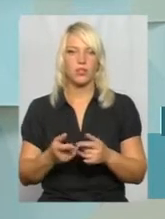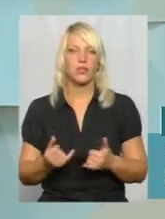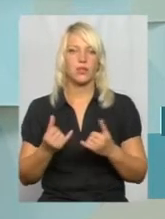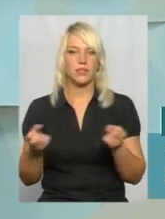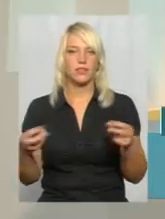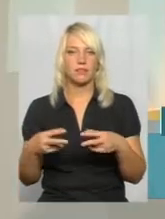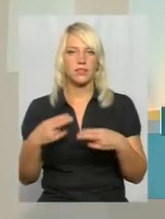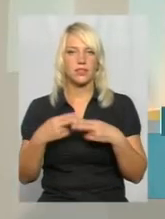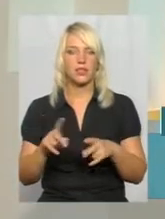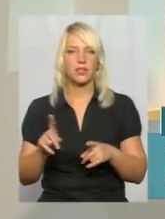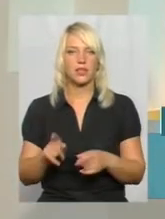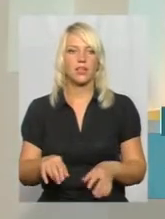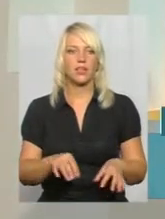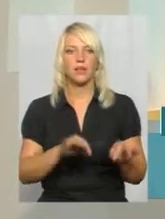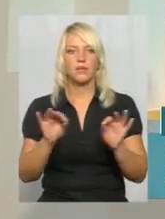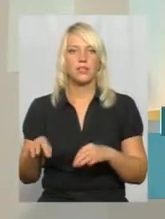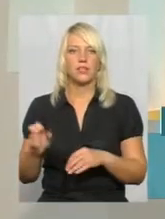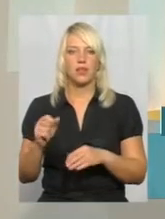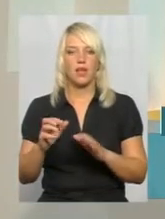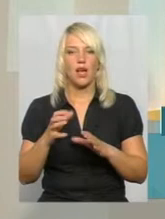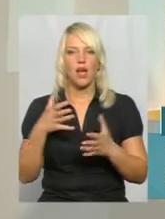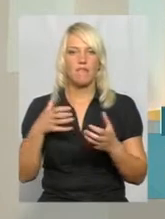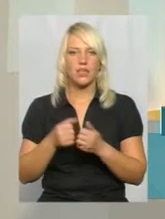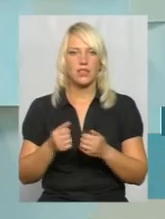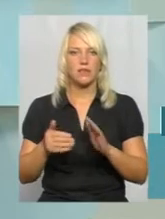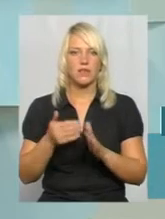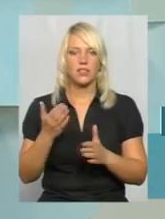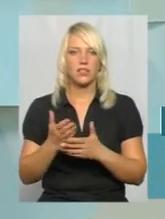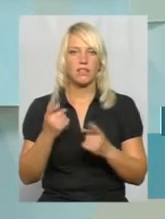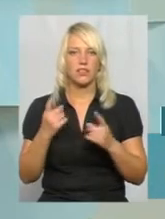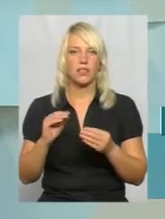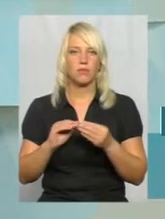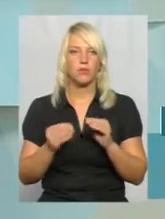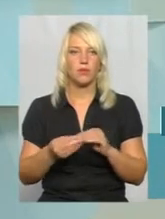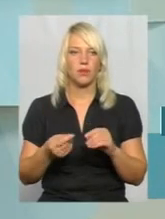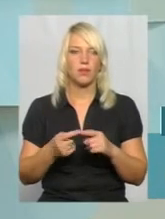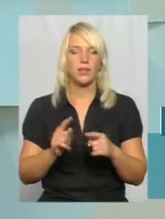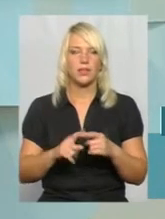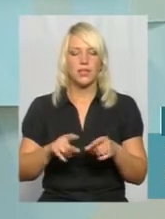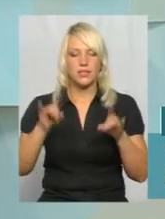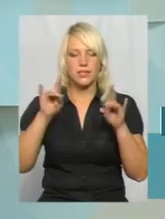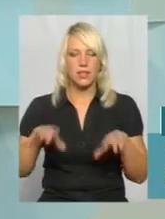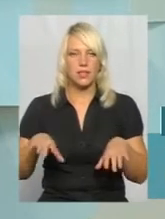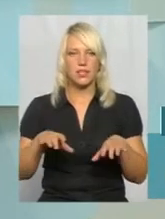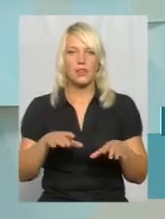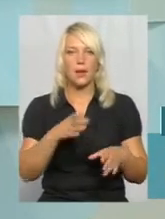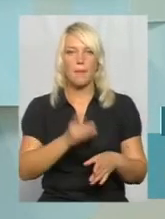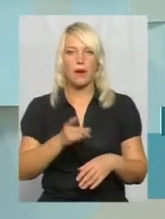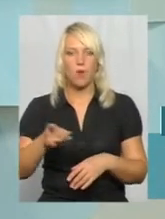спецтехніки, яка приїжджає на аварійні виклики, є велика проблема, стихійна парковка. Ну,